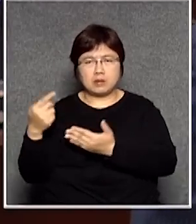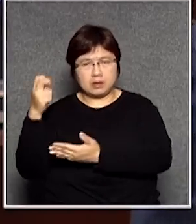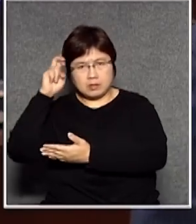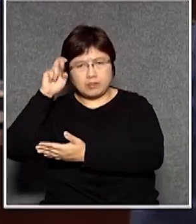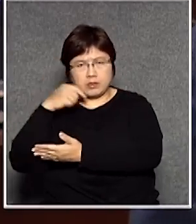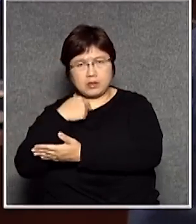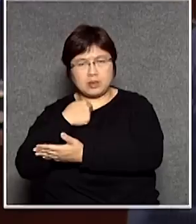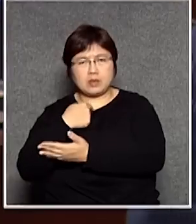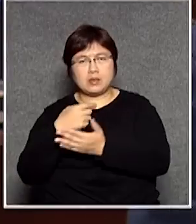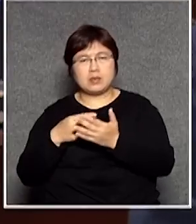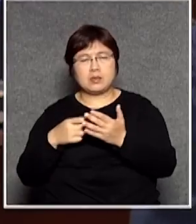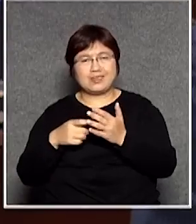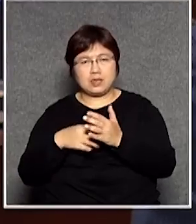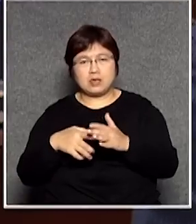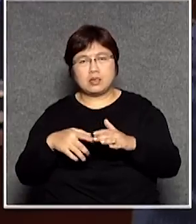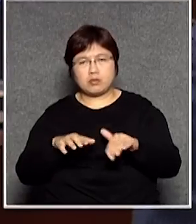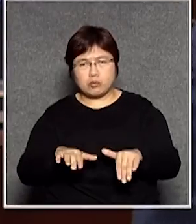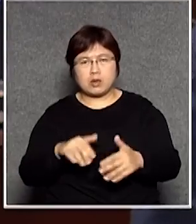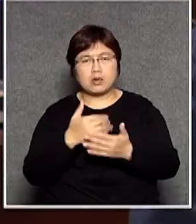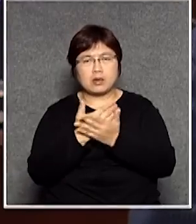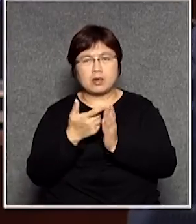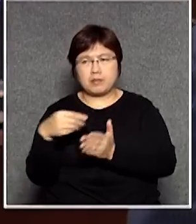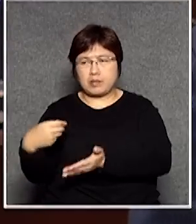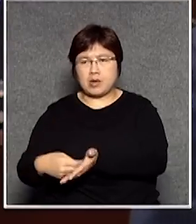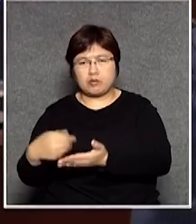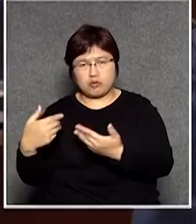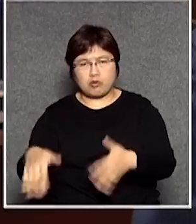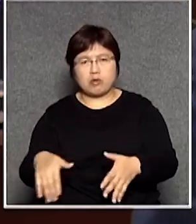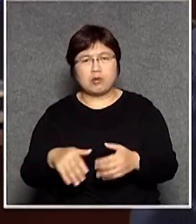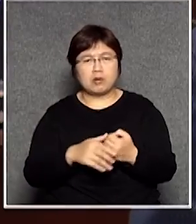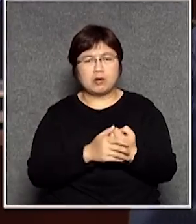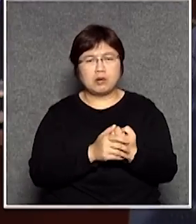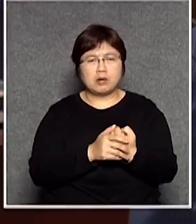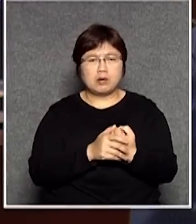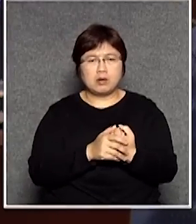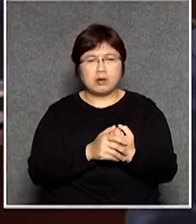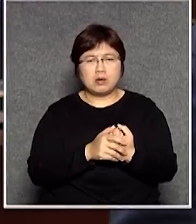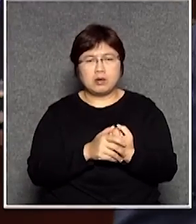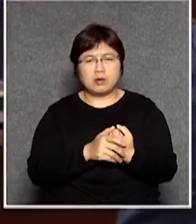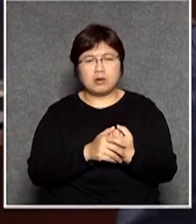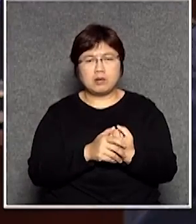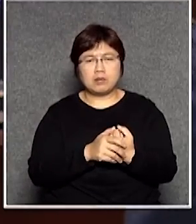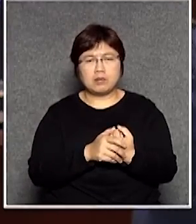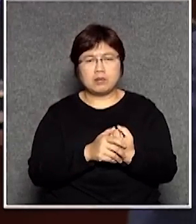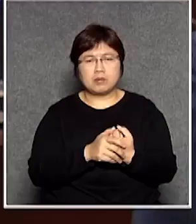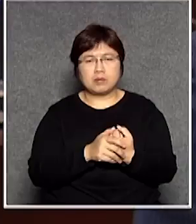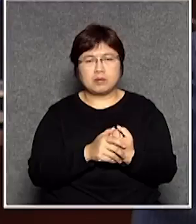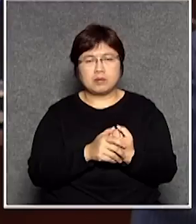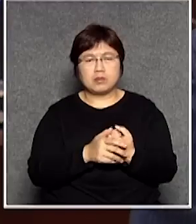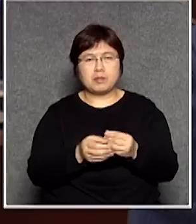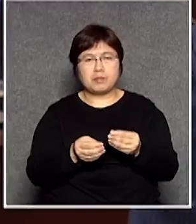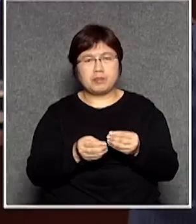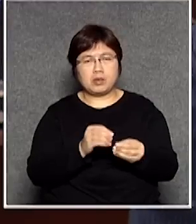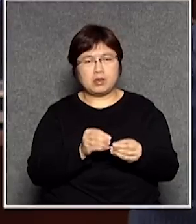這些電子的器材我們就算買了回來之後我們在設立的票站